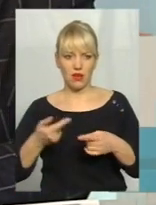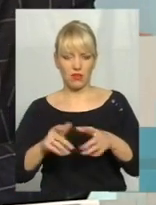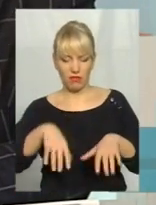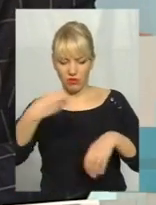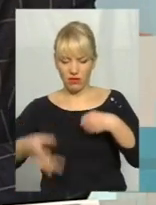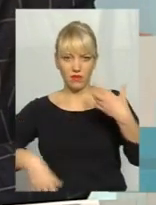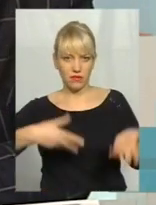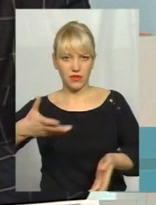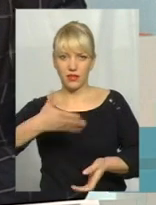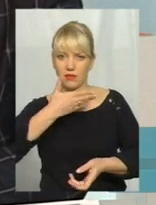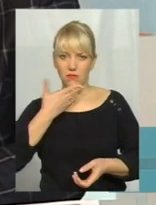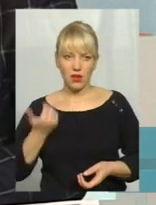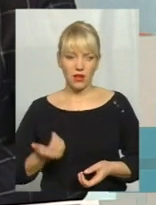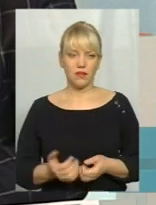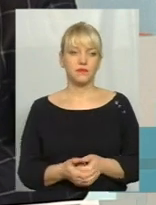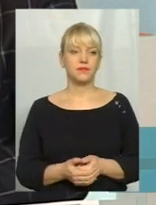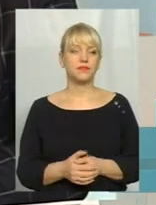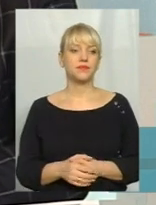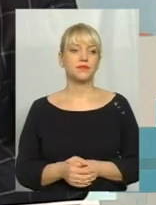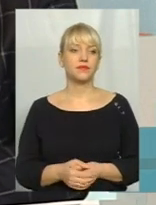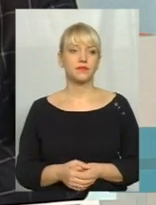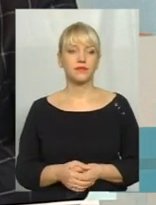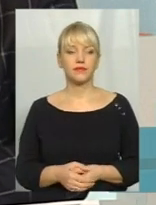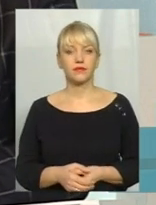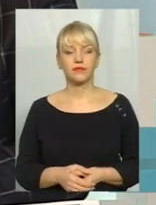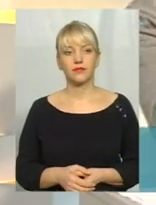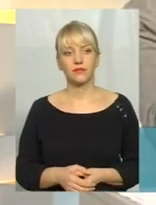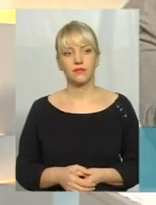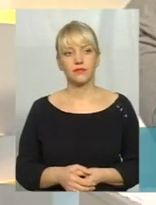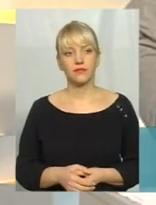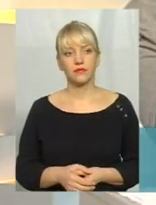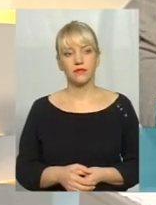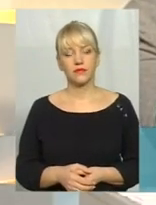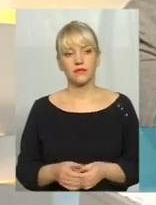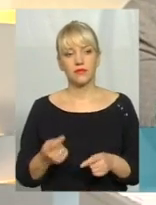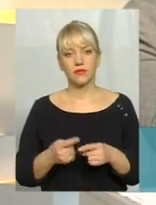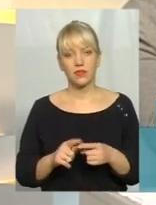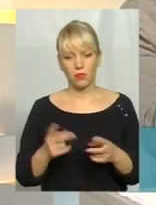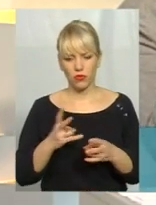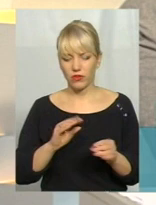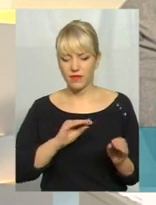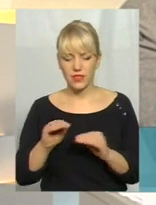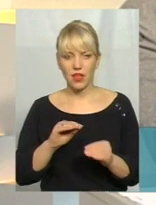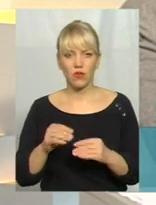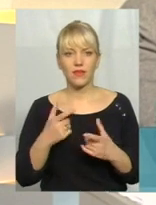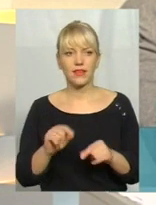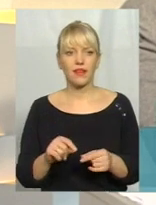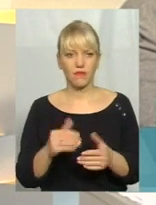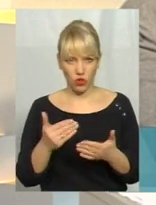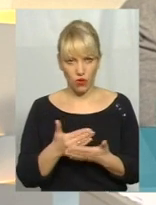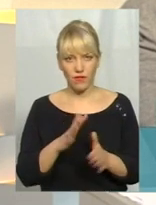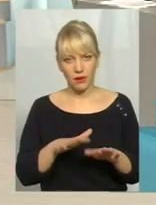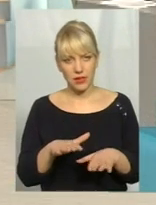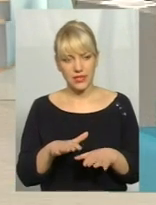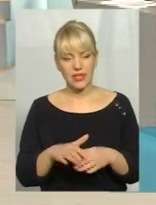скажемо так, пакетів, папірців. Але їх мають встановлювати в якихось нових місцях, я так розумію?